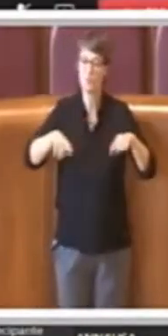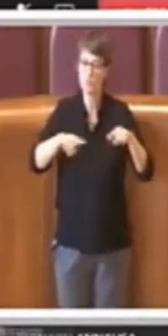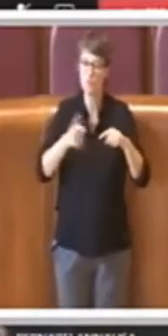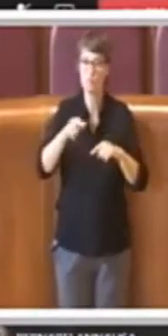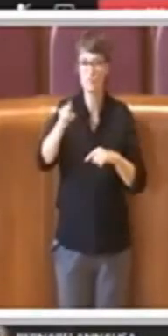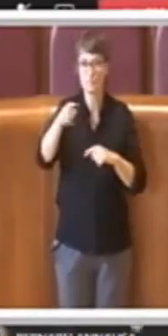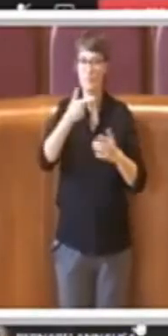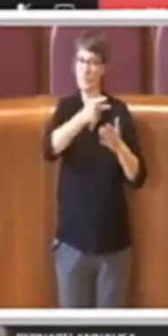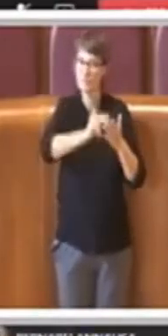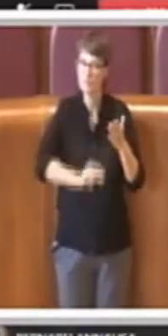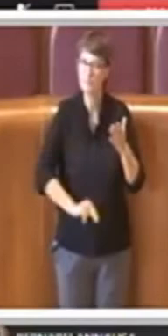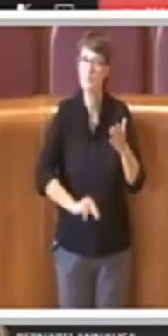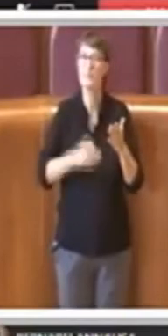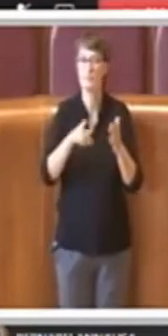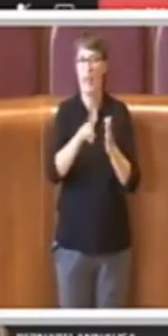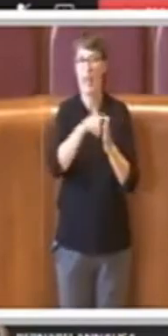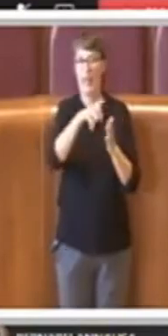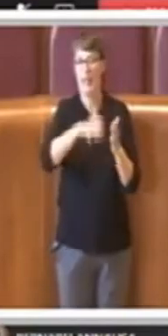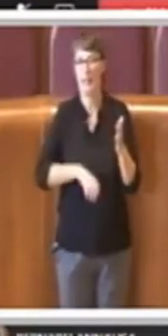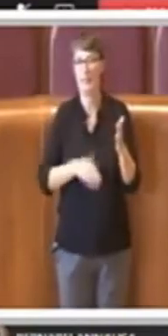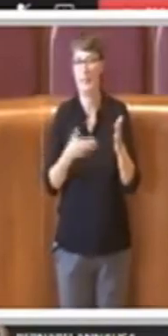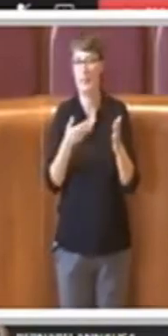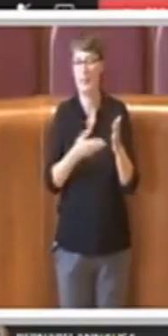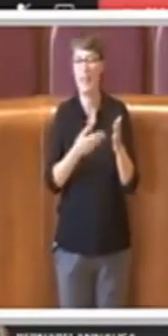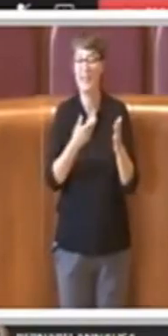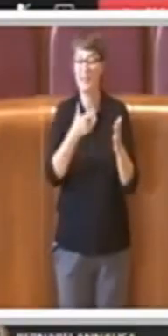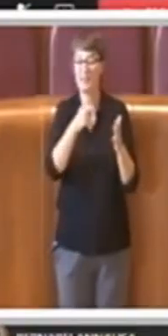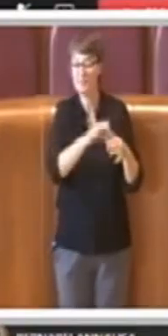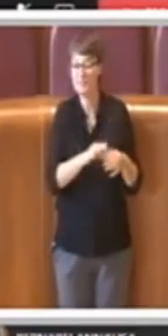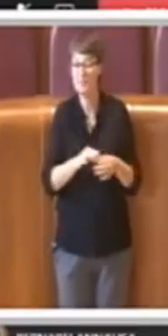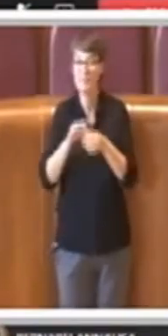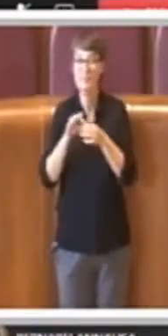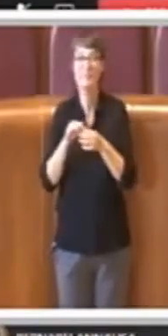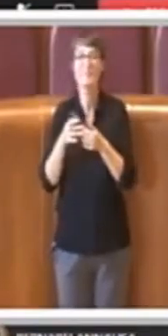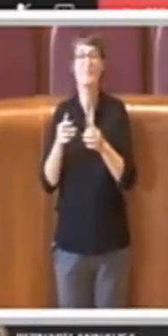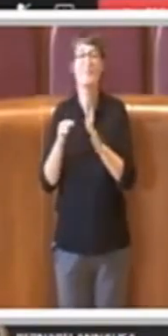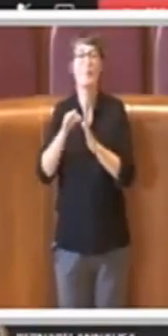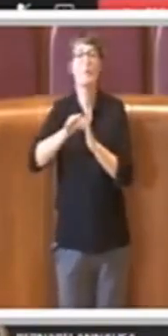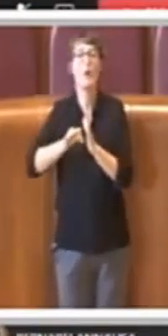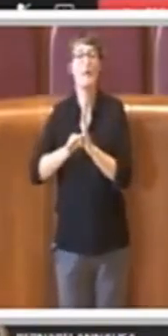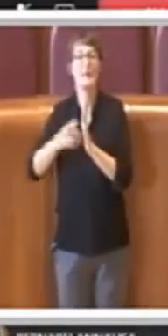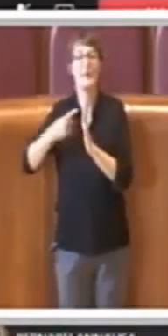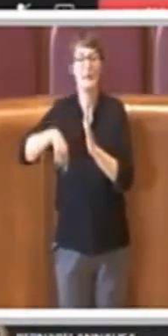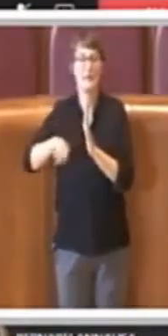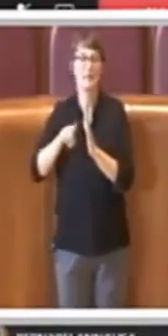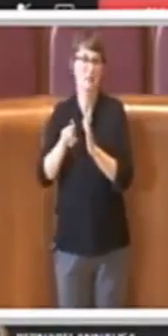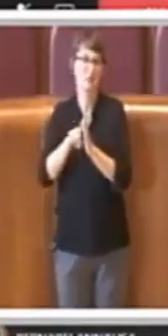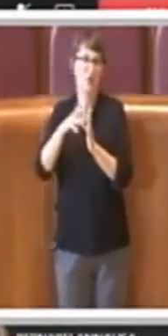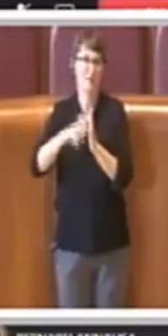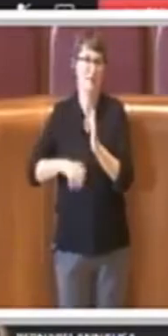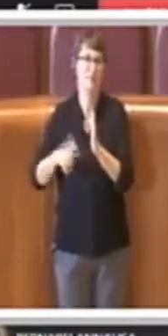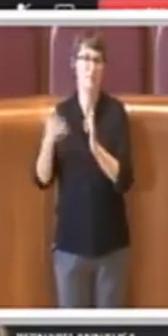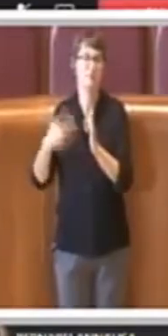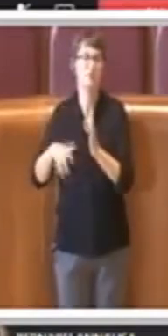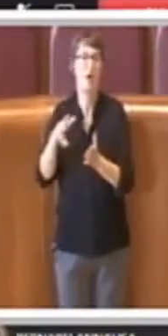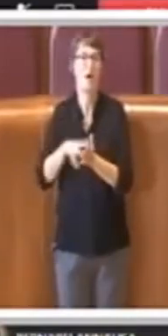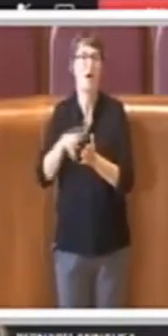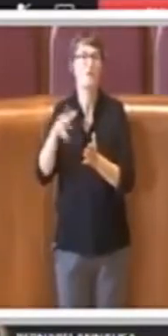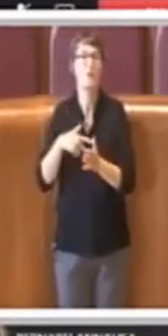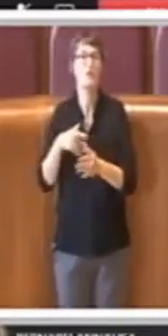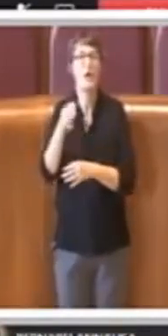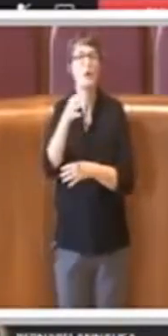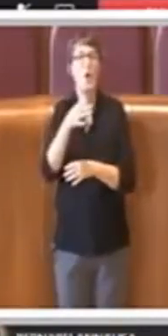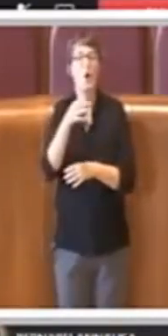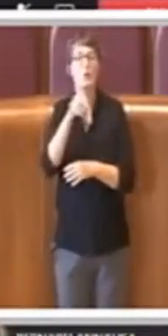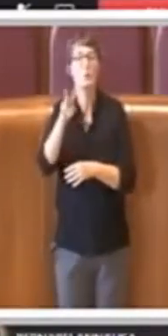delibera che si basa sugli indirizzi di una delibera che abbiamo votato ad ottobre 2019 e per questa voglio ringraziare